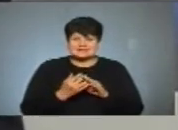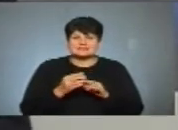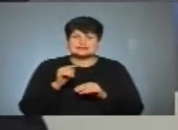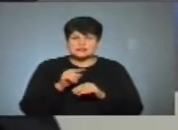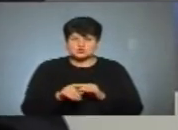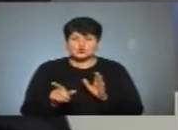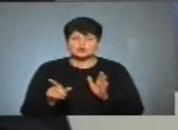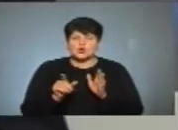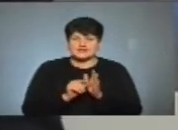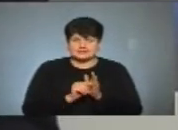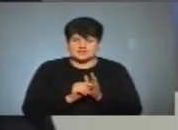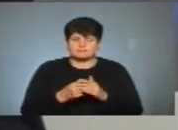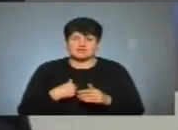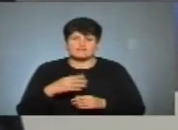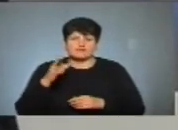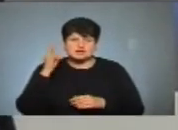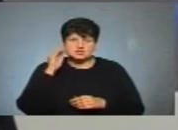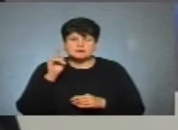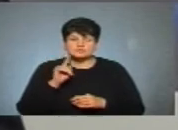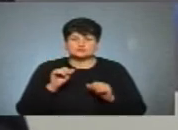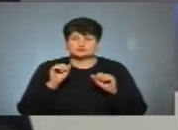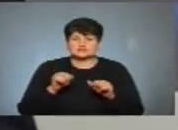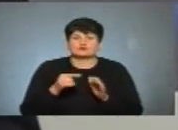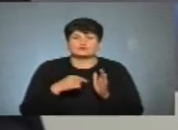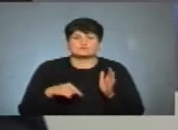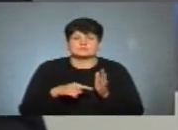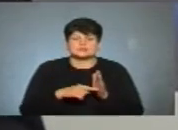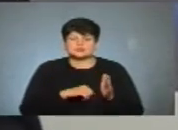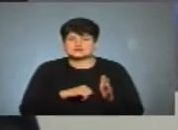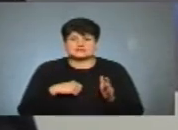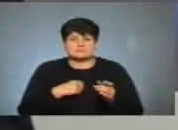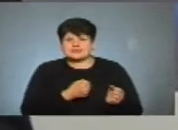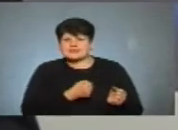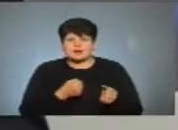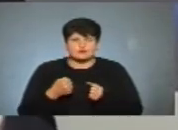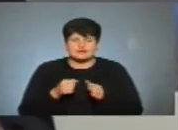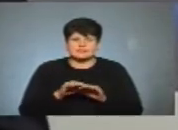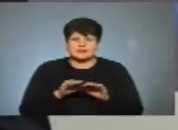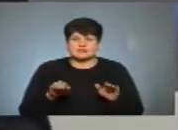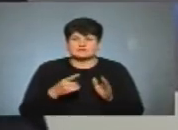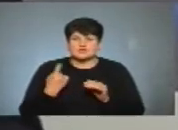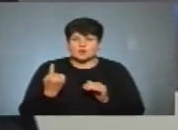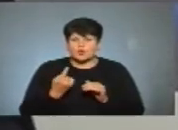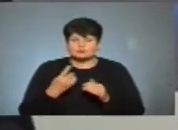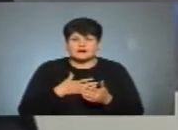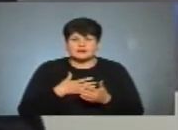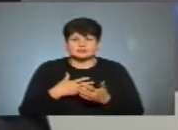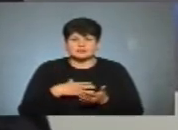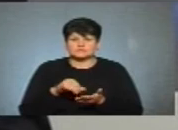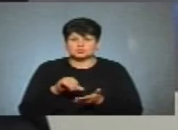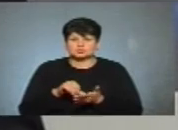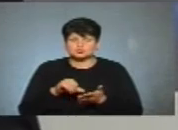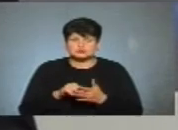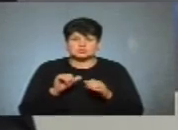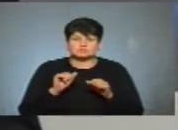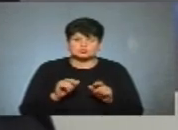доєдналися. Ми вважаємо, що, можливо, місто саме не потягне, але на рівні області із активною участю і, може,